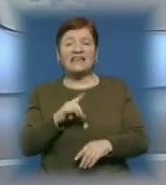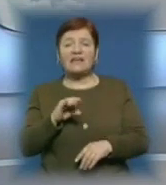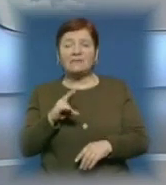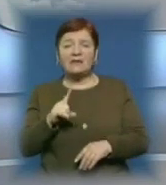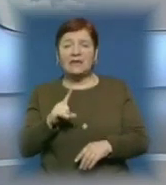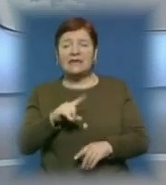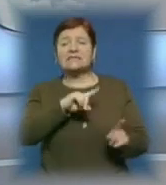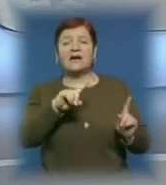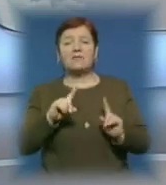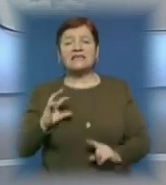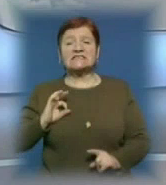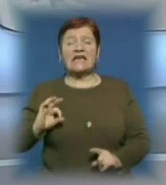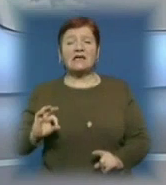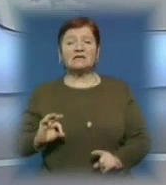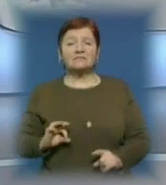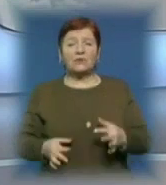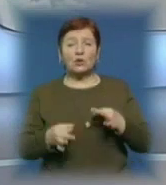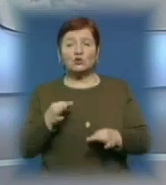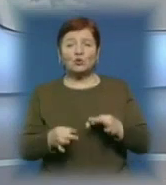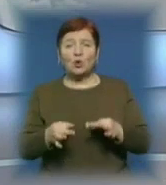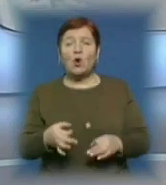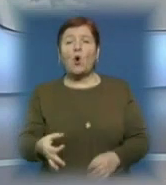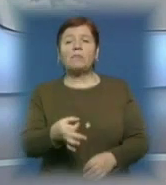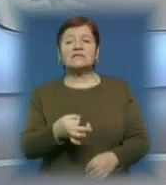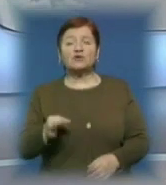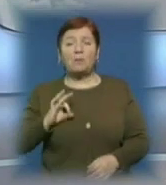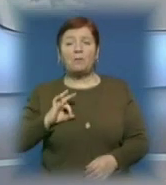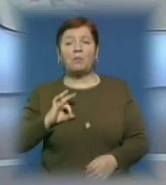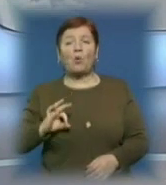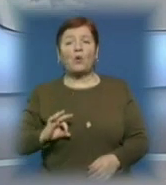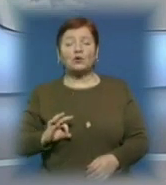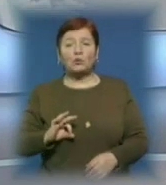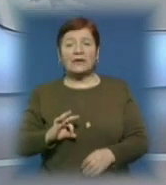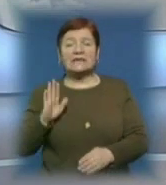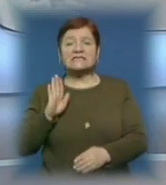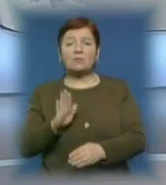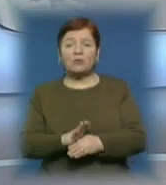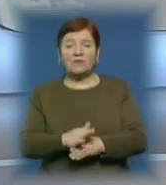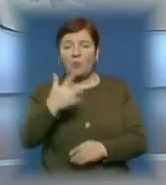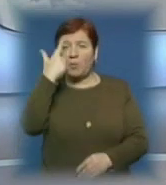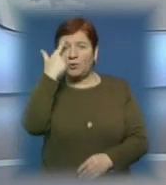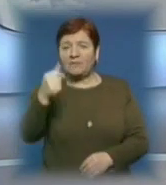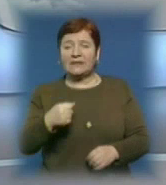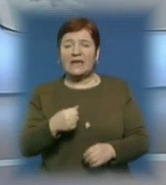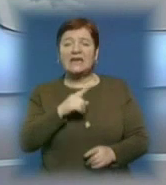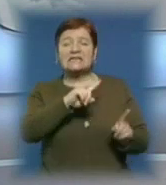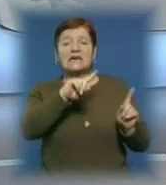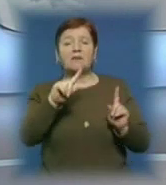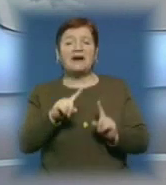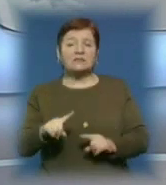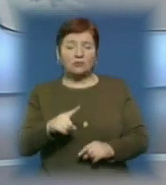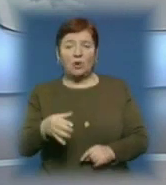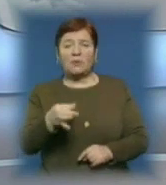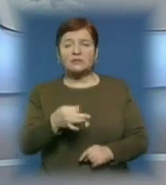окружний адміністративний суд за зверненням обласної прокуратури заборонив публікувати рішення Закарпатської обласної ради про